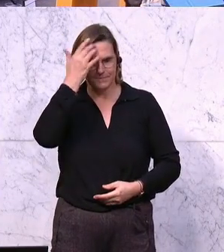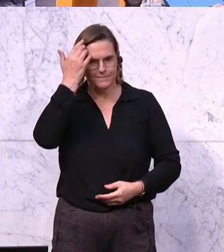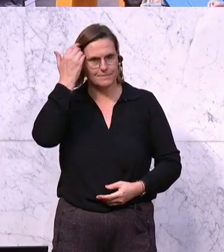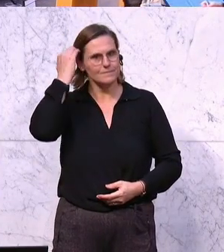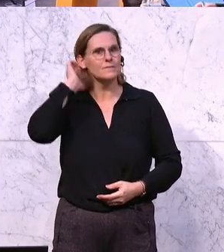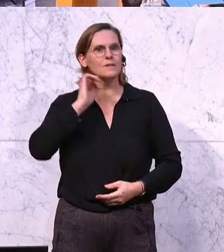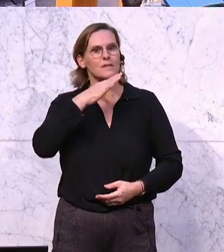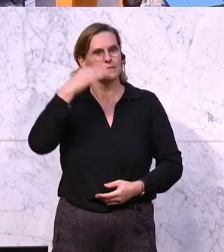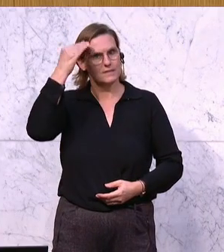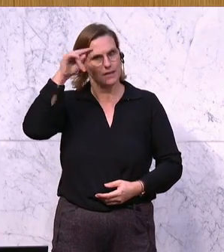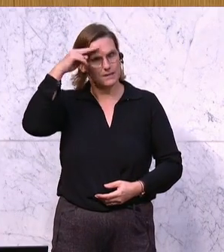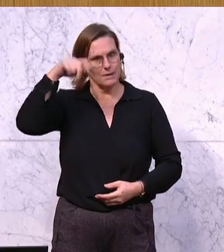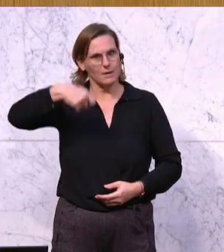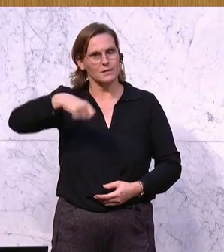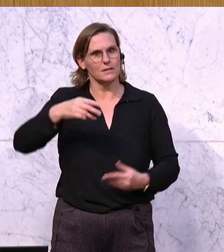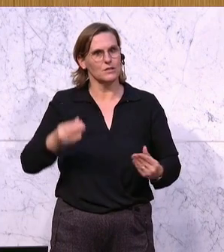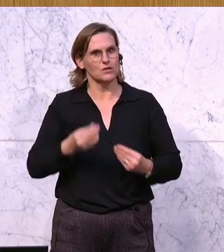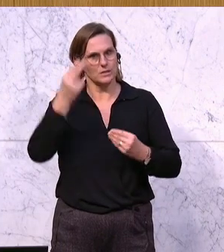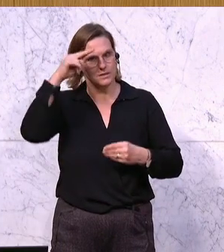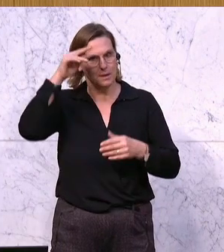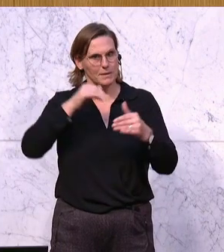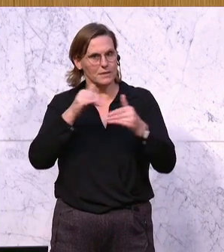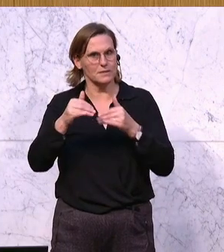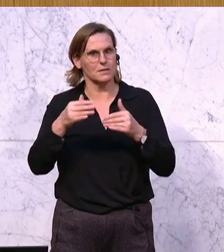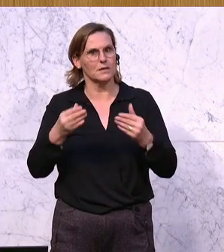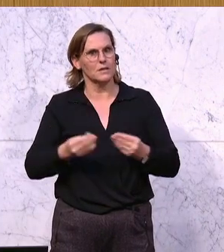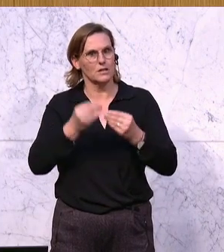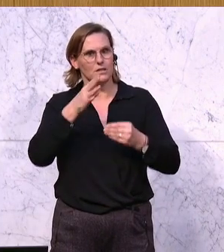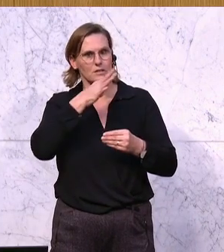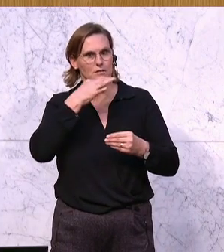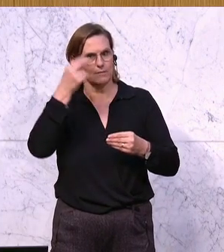Sehr geehrter Herr Präsident, geschätzter Herr Minister, geschätzte Herren und Frau